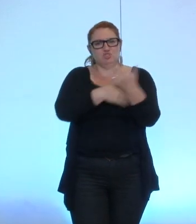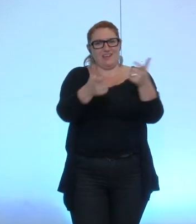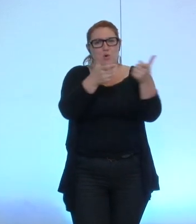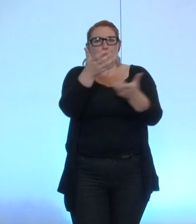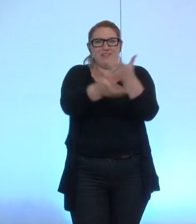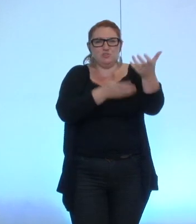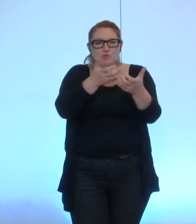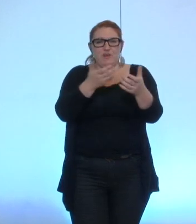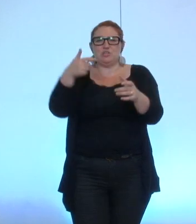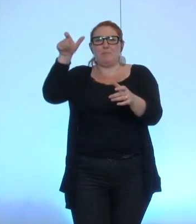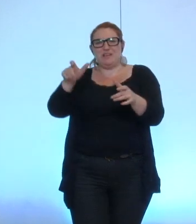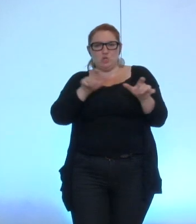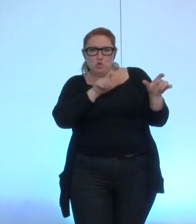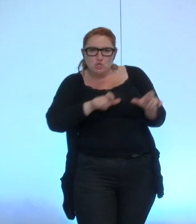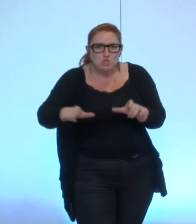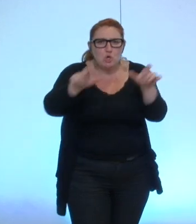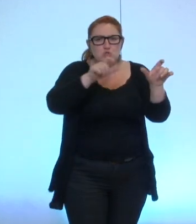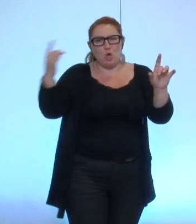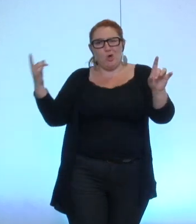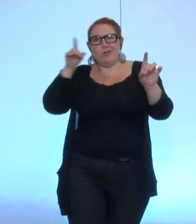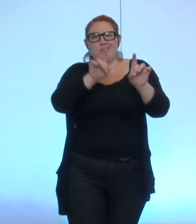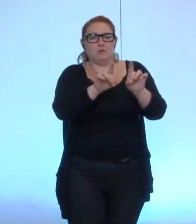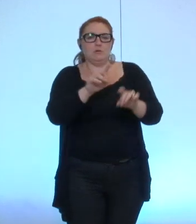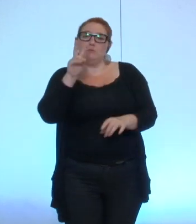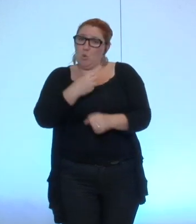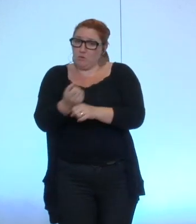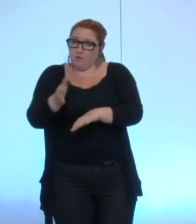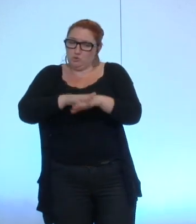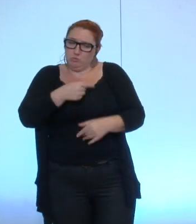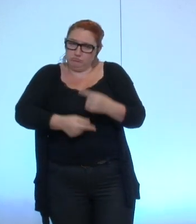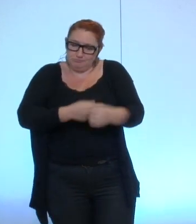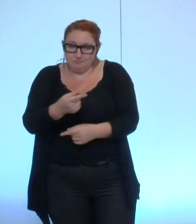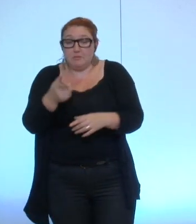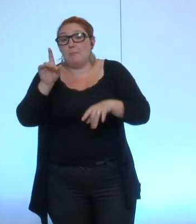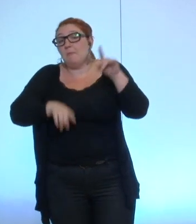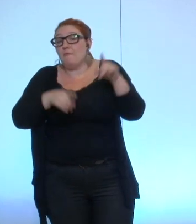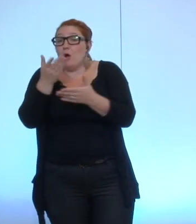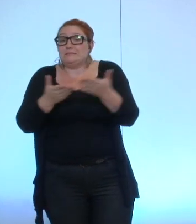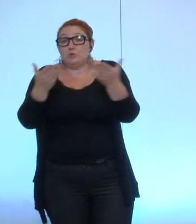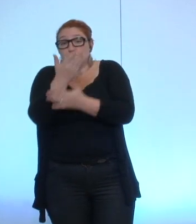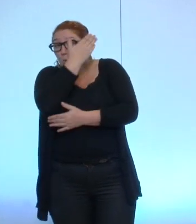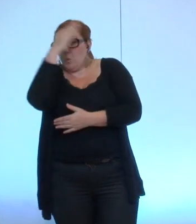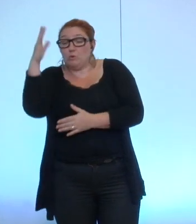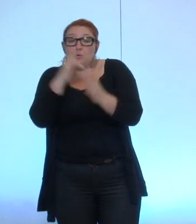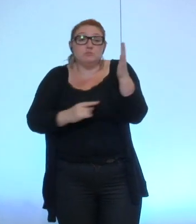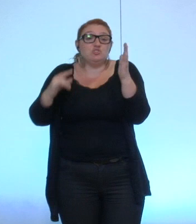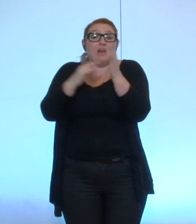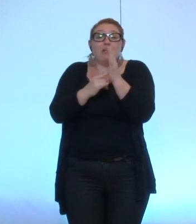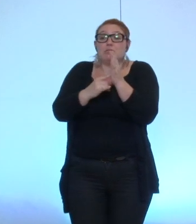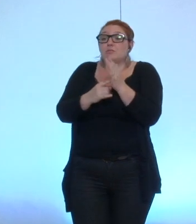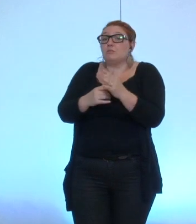de chauffage donc effectivement nous travaillons dans ce sens après il y a des cas de figure où comme toute charte